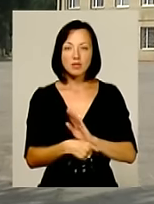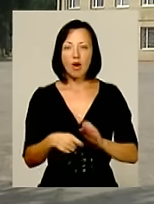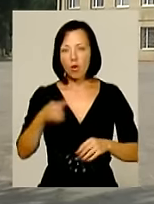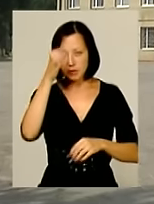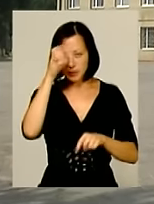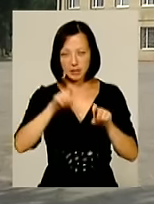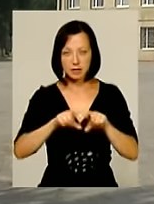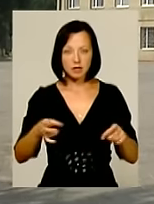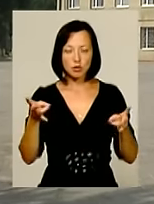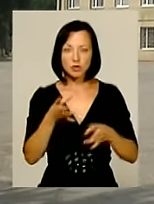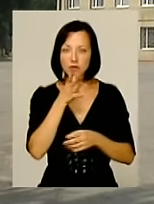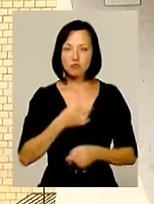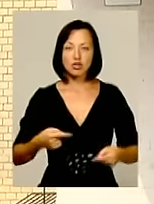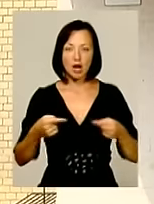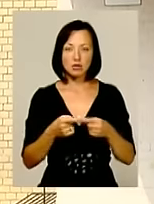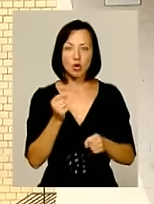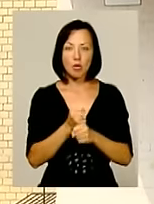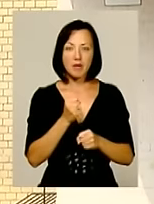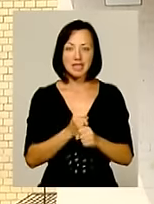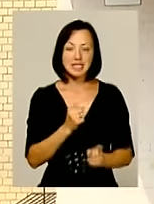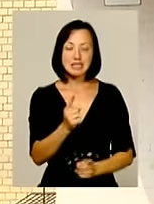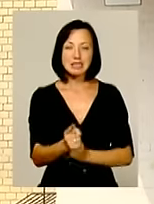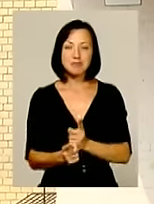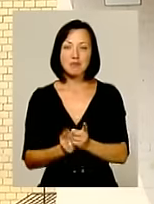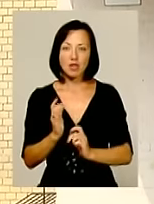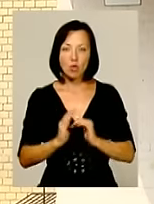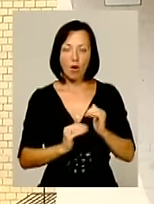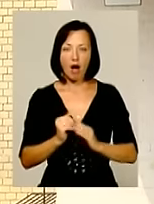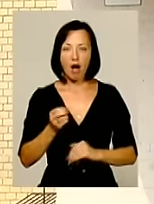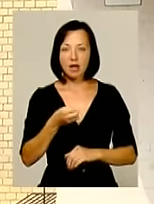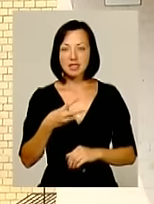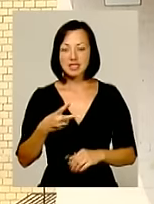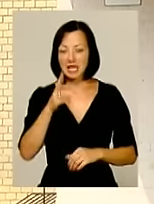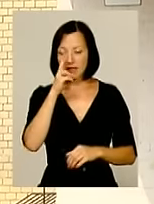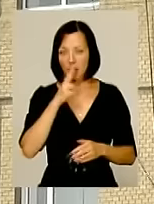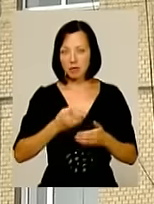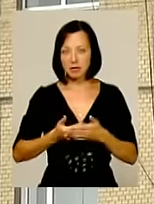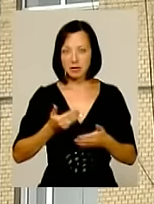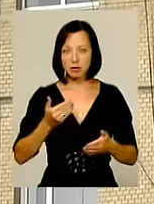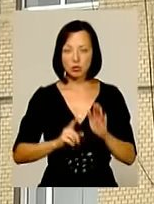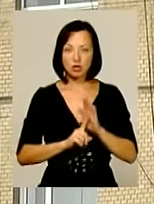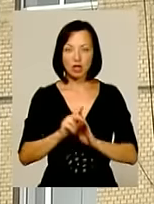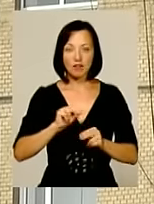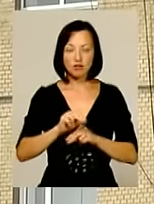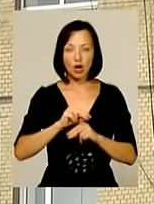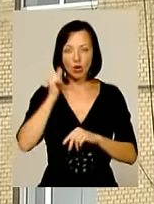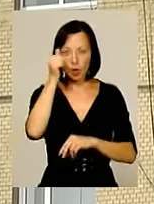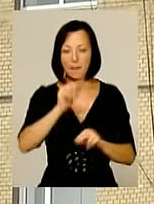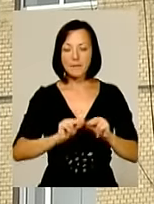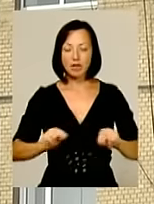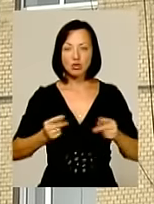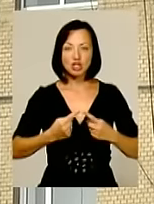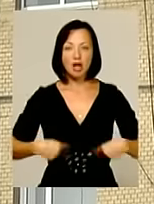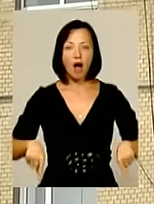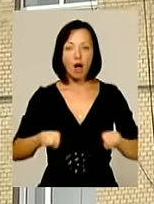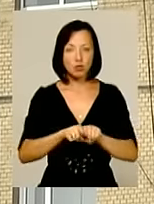закладах, необхідно вчасно робити ротацію кадрів. Нагадаю, за два місяці до початку нового навчального року в педагогічній галузі